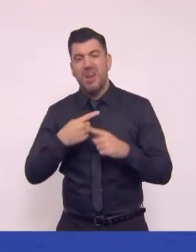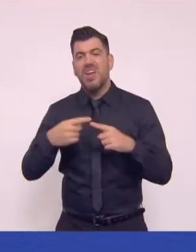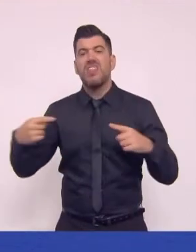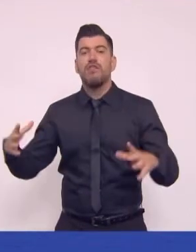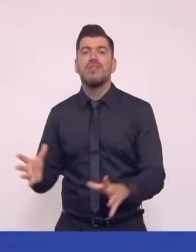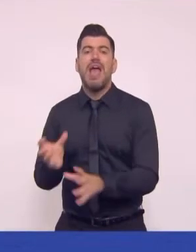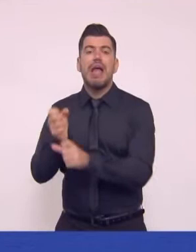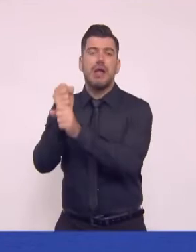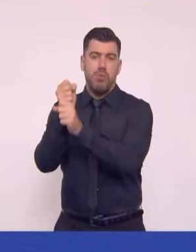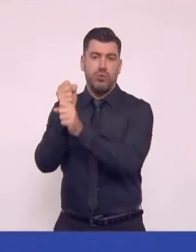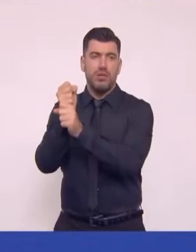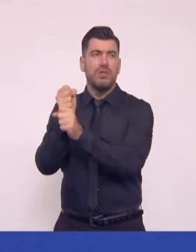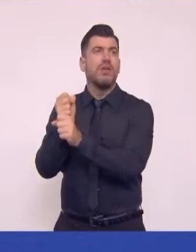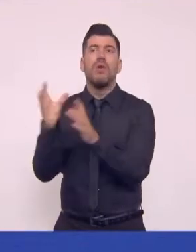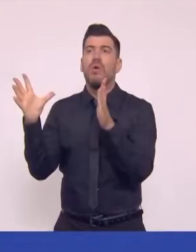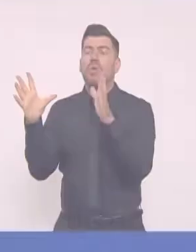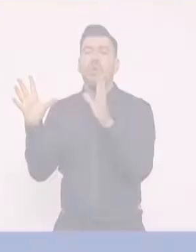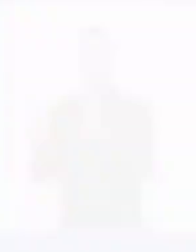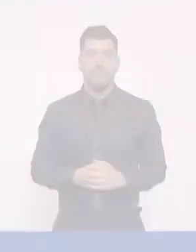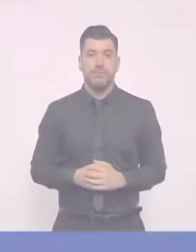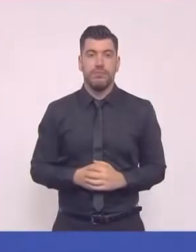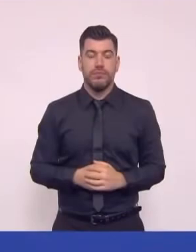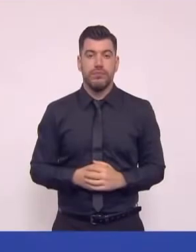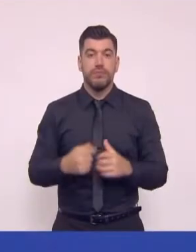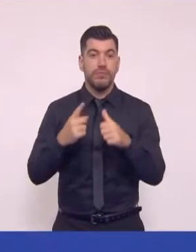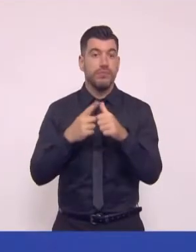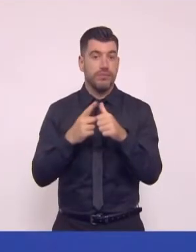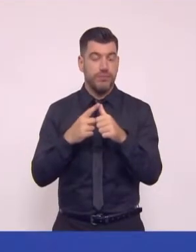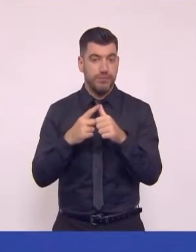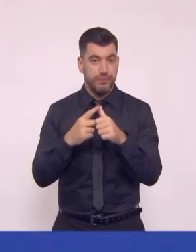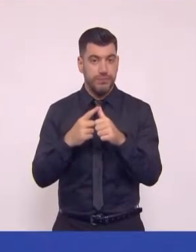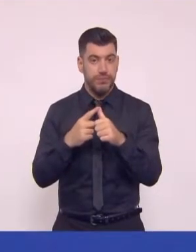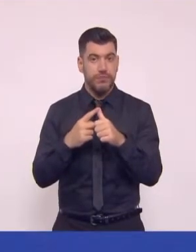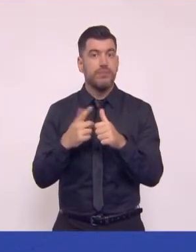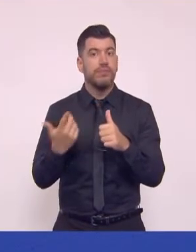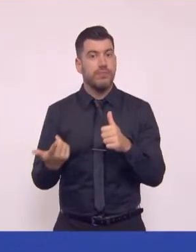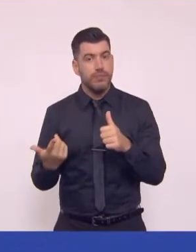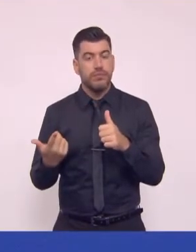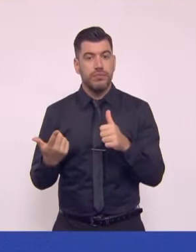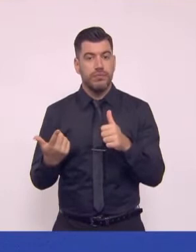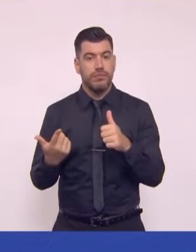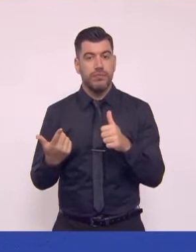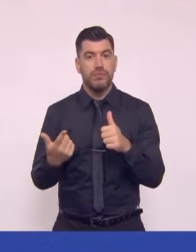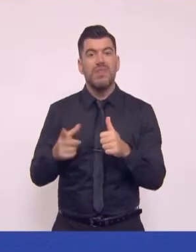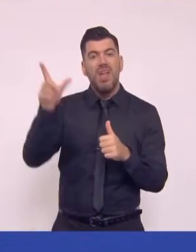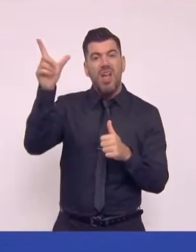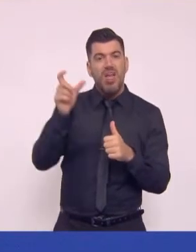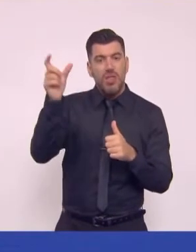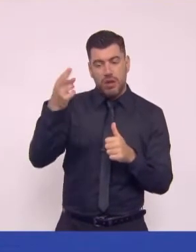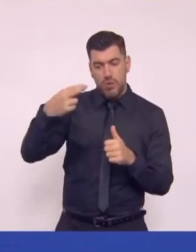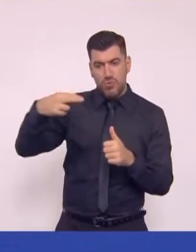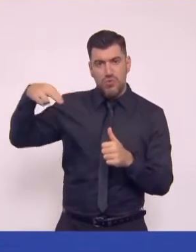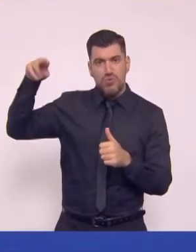η ολοκλήρωση των οποίων είχε και διαφόρους λόγους βαλτώσει. Είναι άτοκα ή χαμηλότοκα στεγαστικά δάνεια